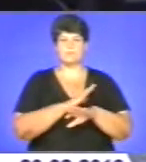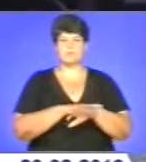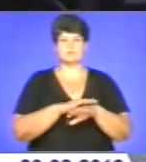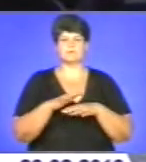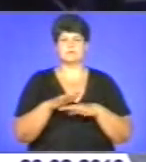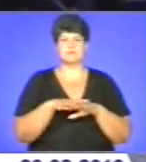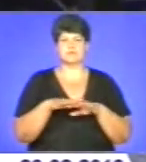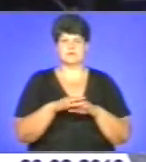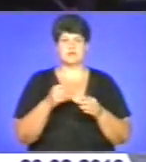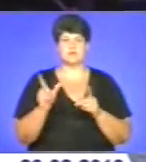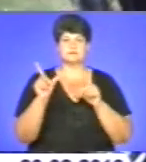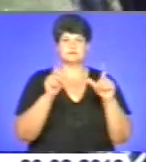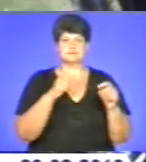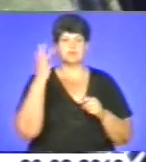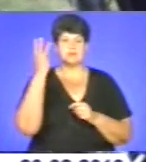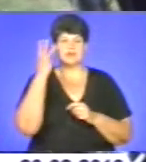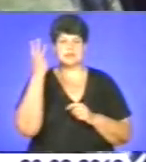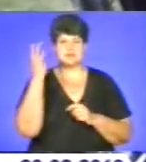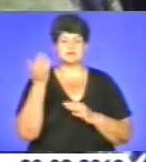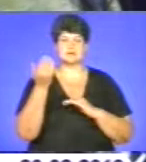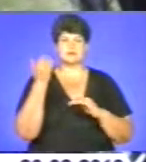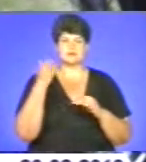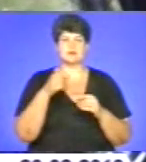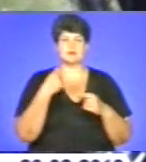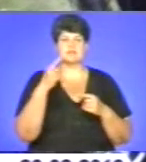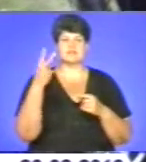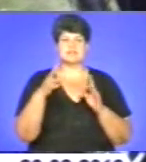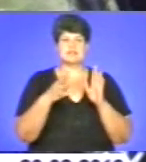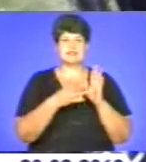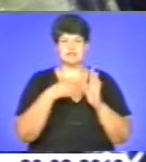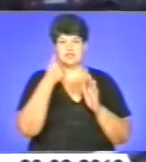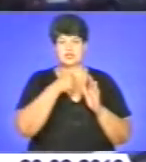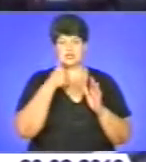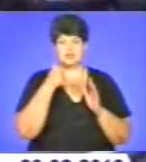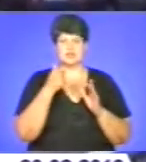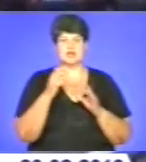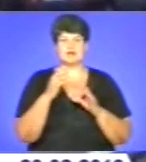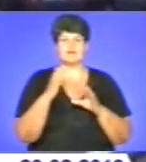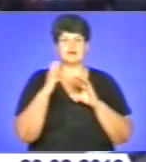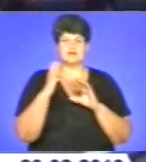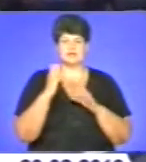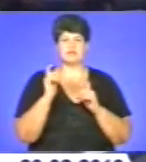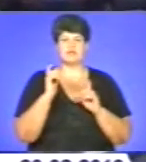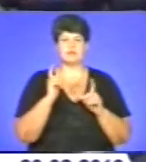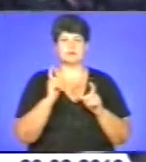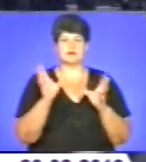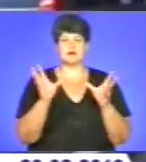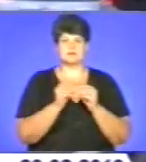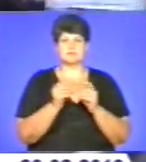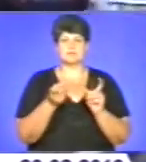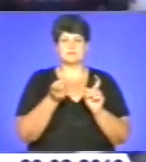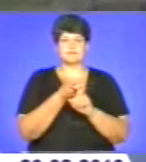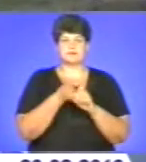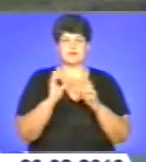Тернополі до Хмельницького. За попередніми даними, 29-річний водій вантажного автомобіля МАЗ із прочепом, не